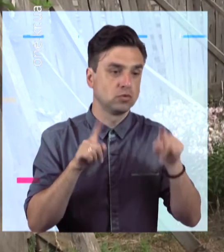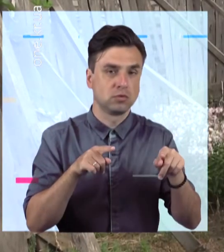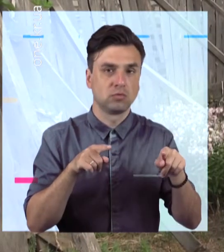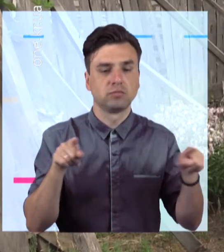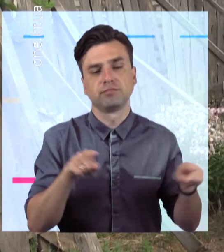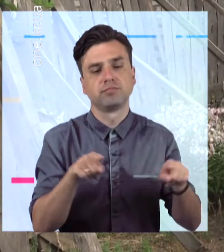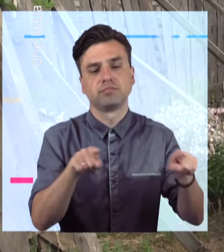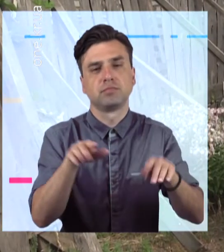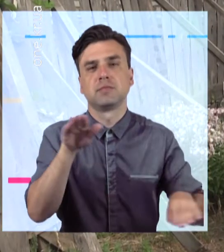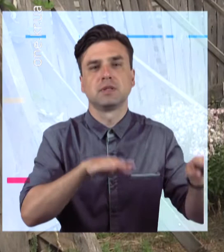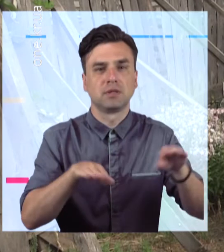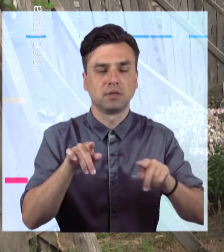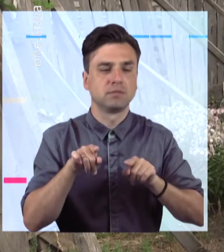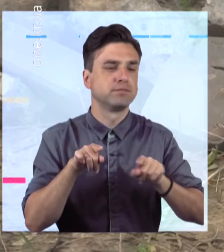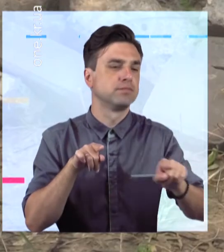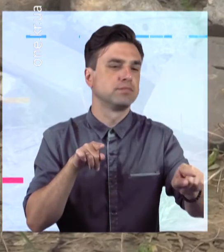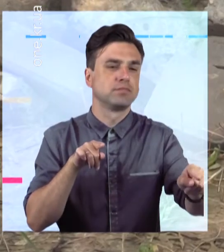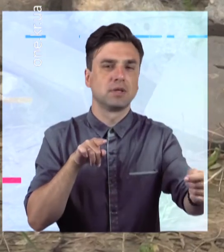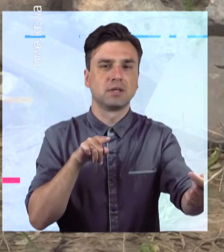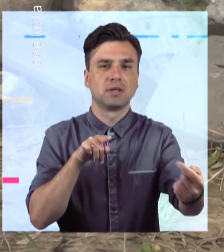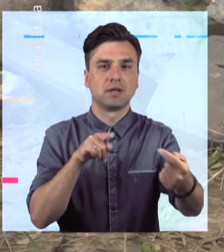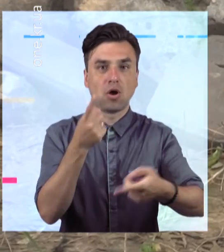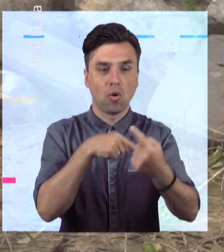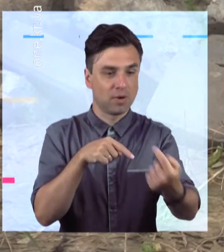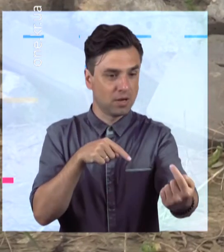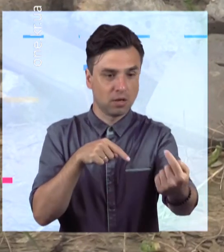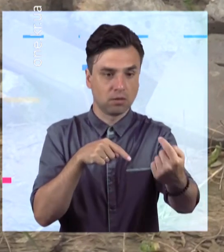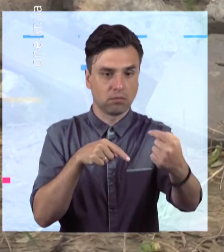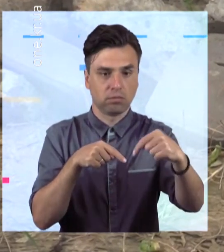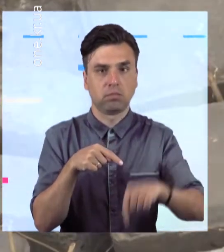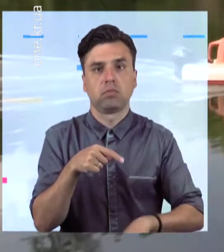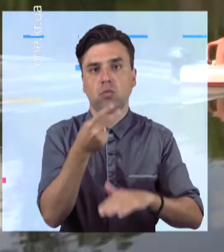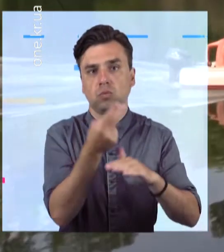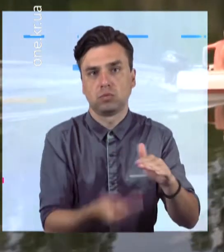я його не змог догнати. Ось так все і відбувало.